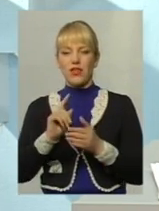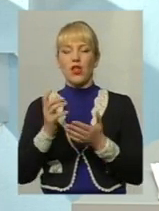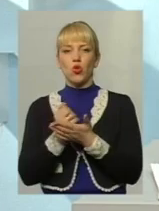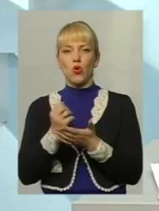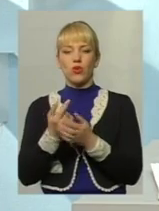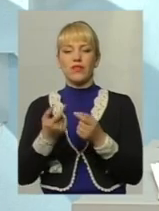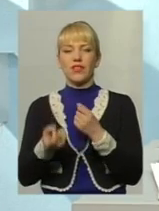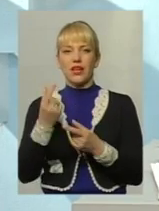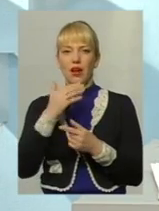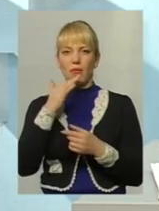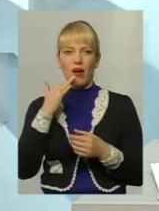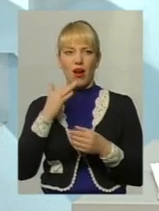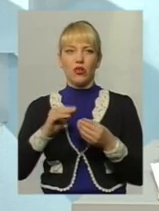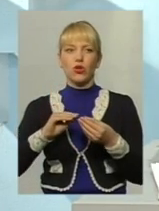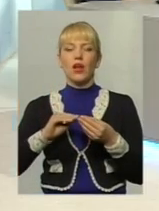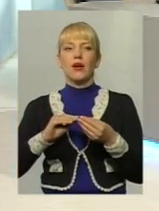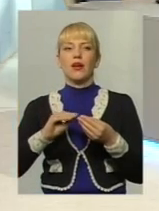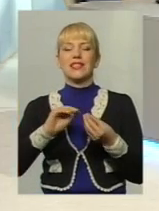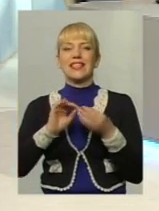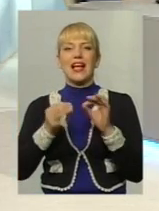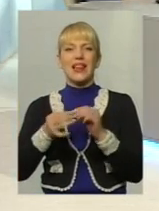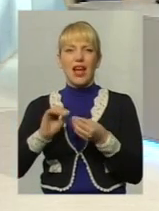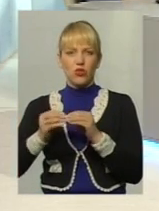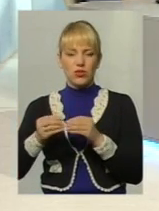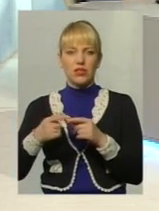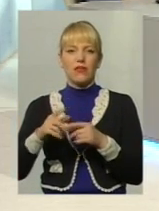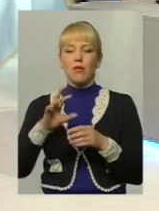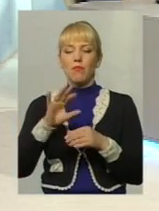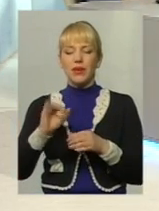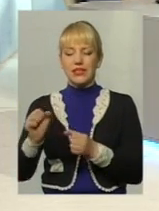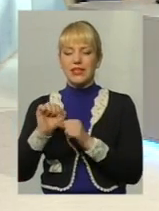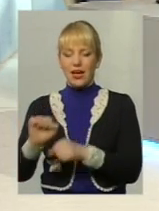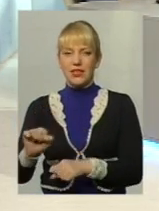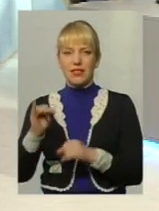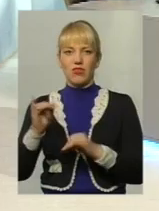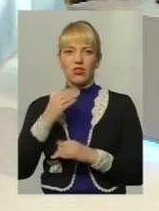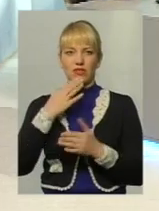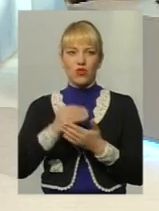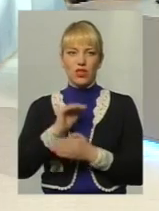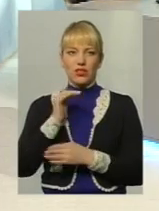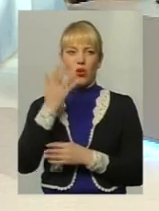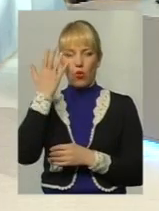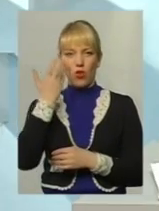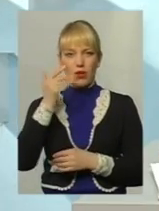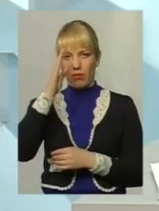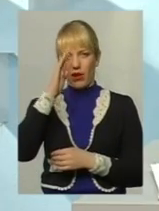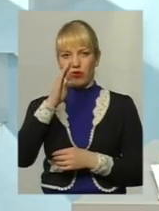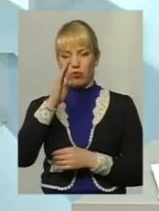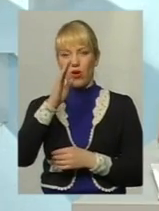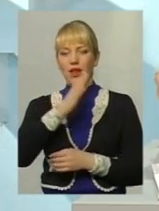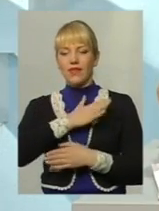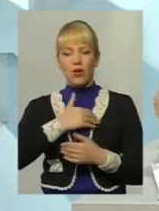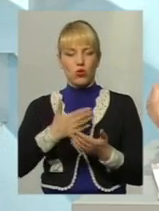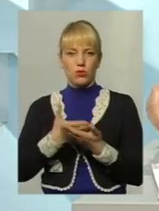складності в подальшому при захисті жінкою інтересів щодо своєї дитини, коли батько не бажає сплачувати